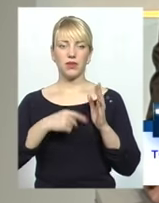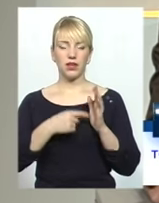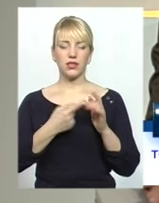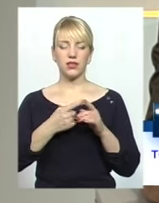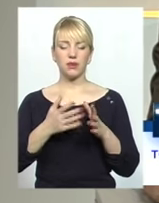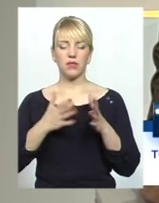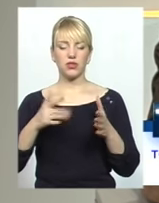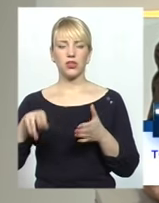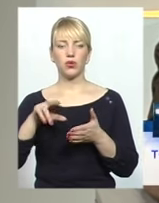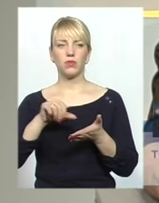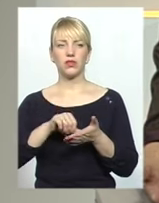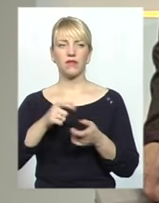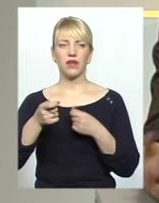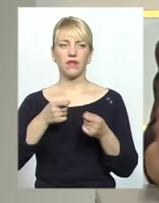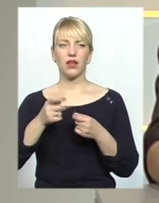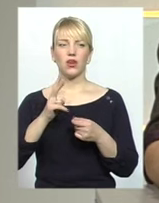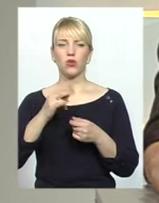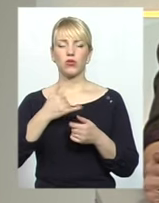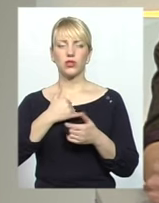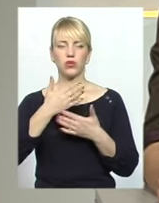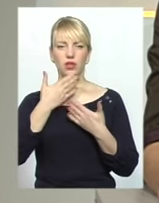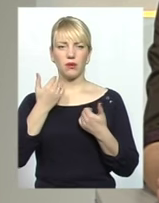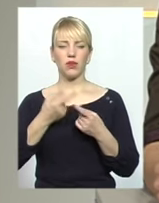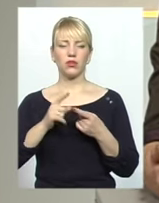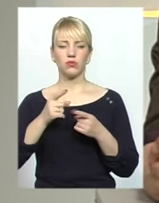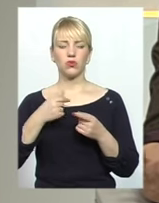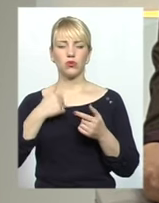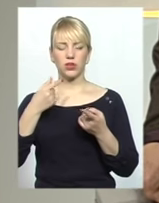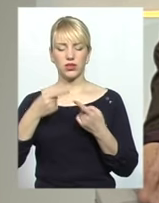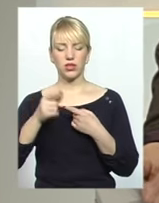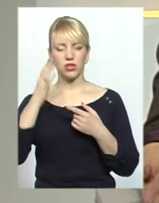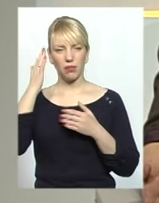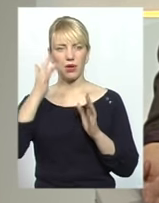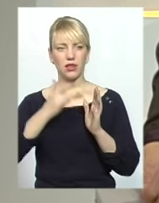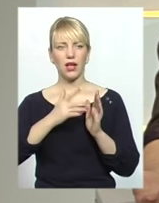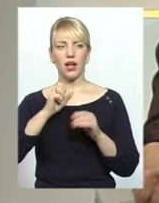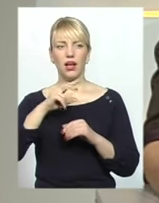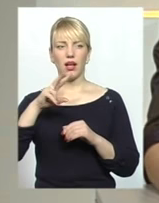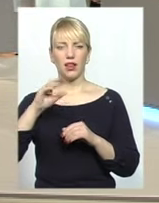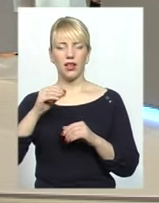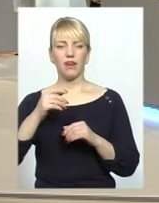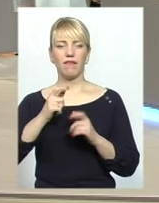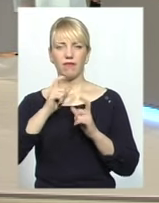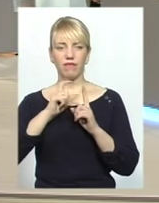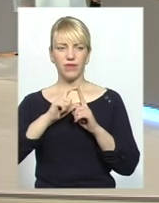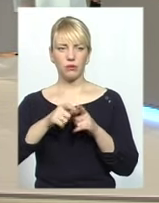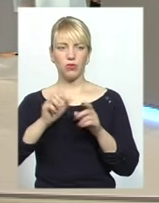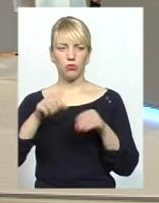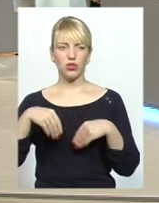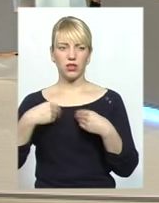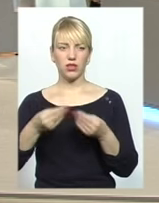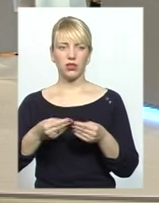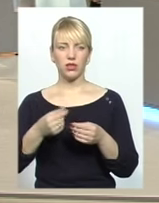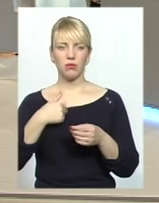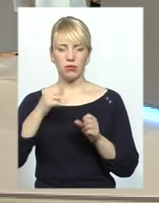представників влади, яких сьогодні у нас немає, тому що мали трошечки іншу мету, але думаю, що відповіді ми можемо дати. Так, ми